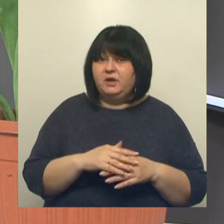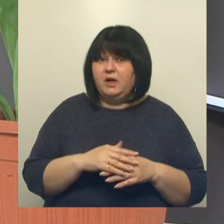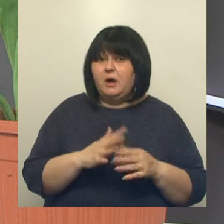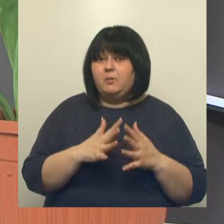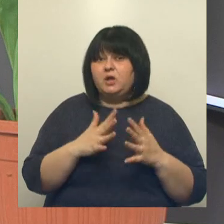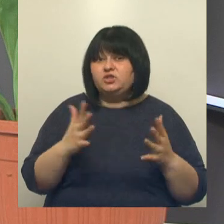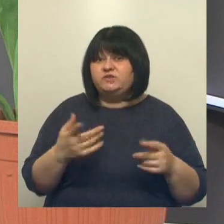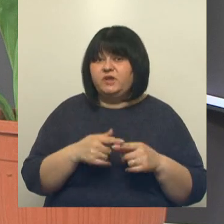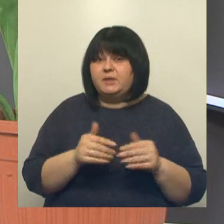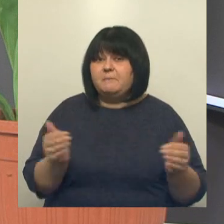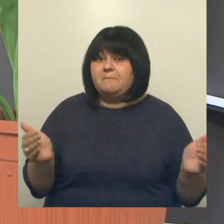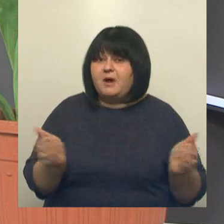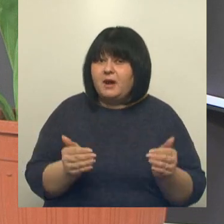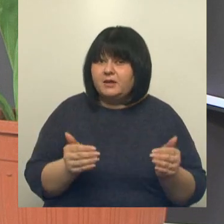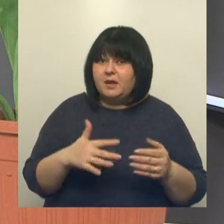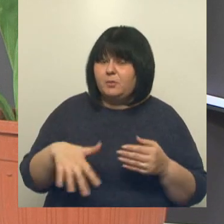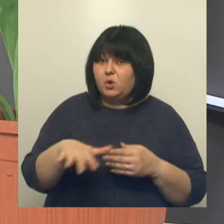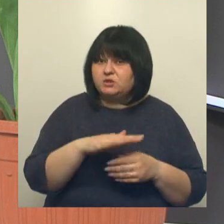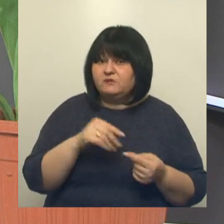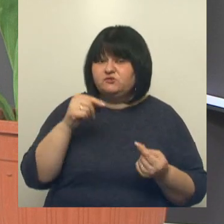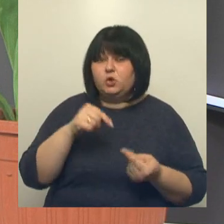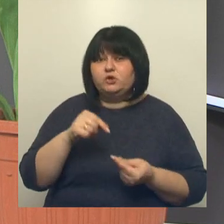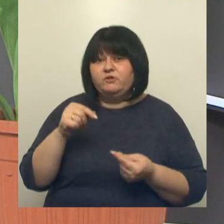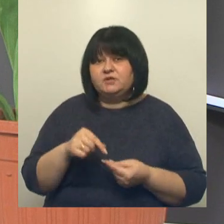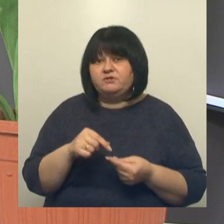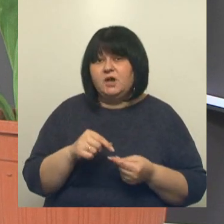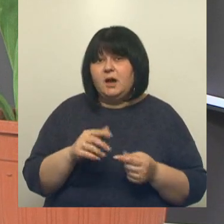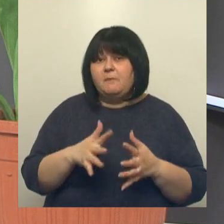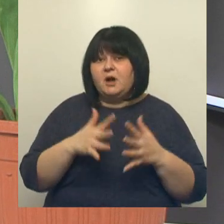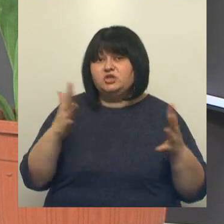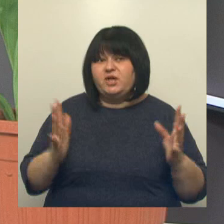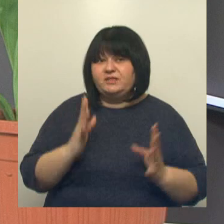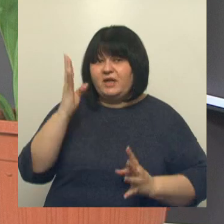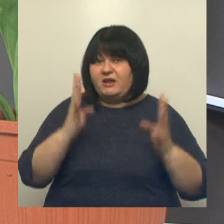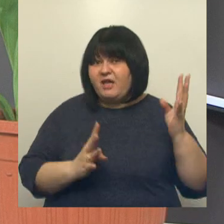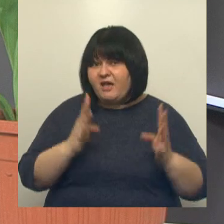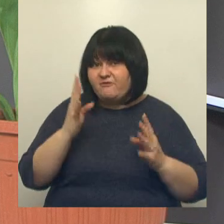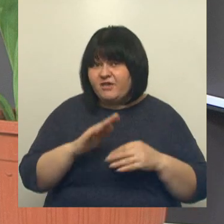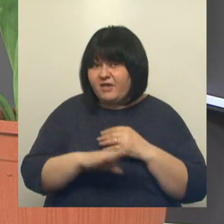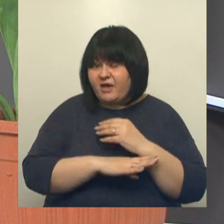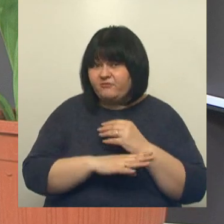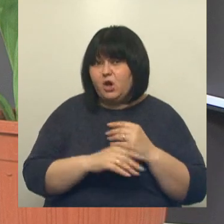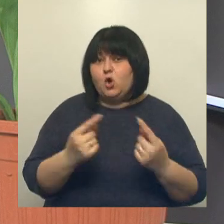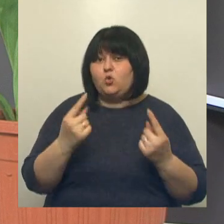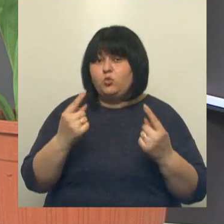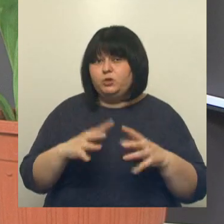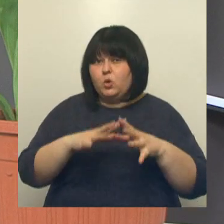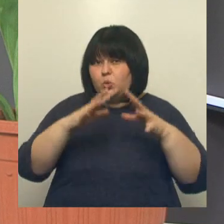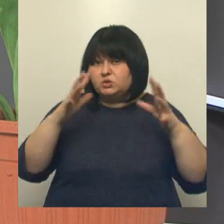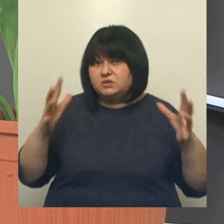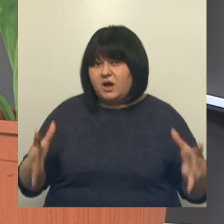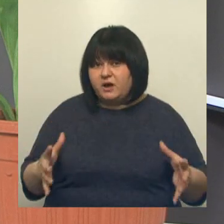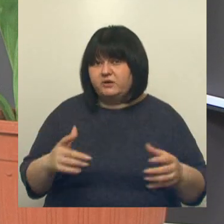большинстве своем это маленькое пространство. Соответственно, больших деревьев и таких крупных кустарников